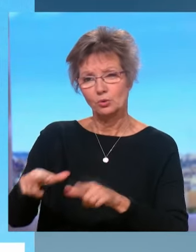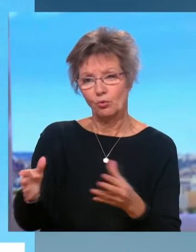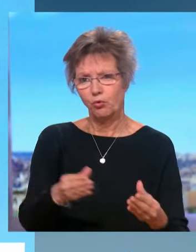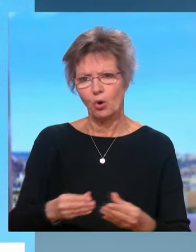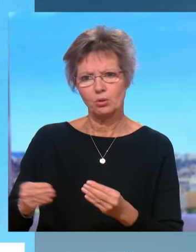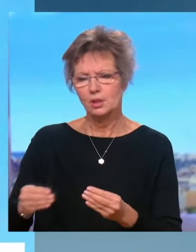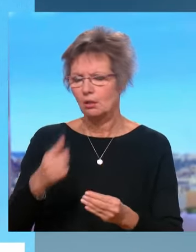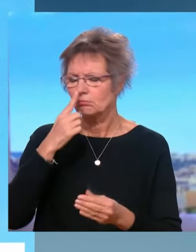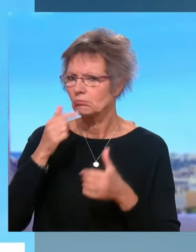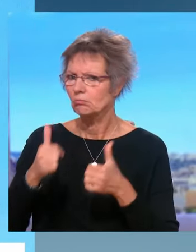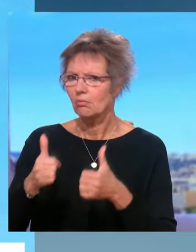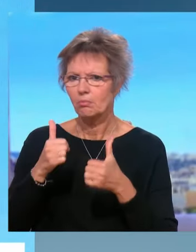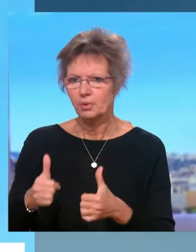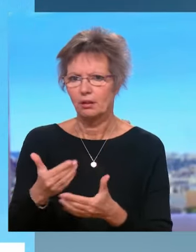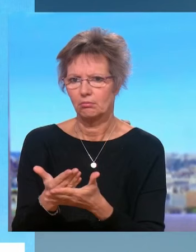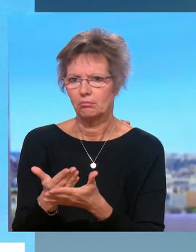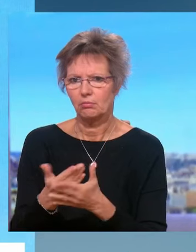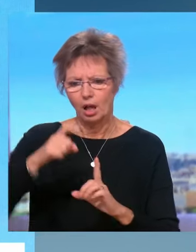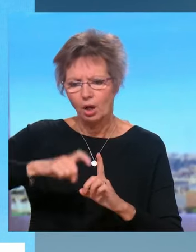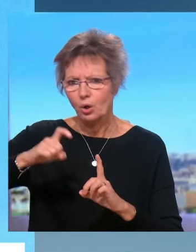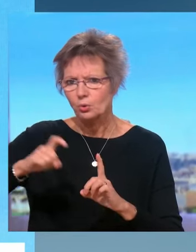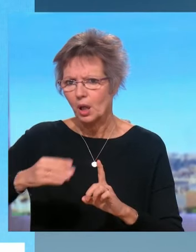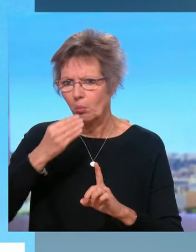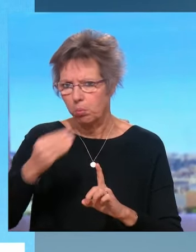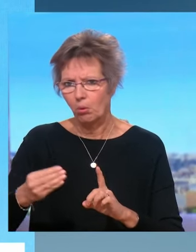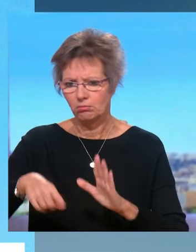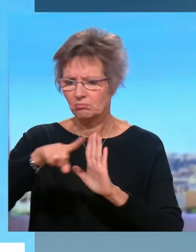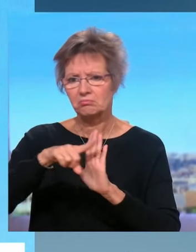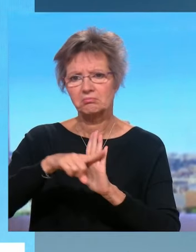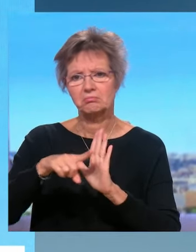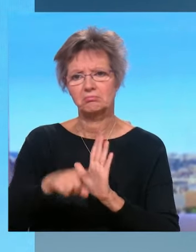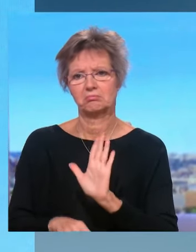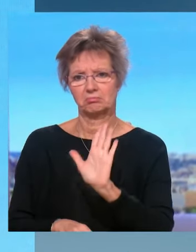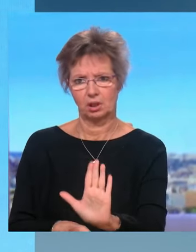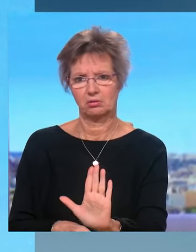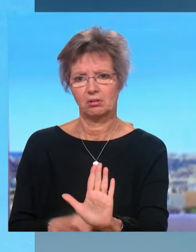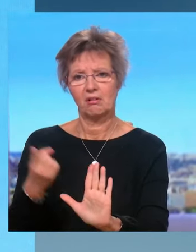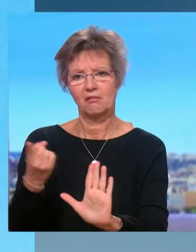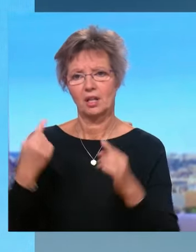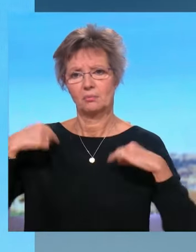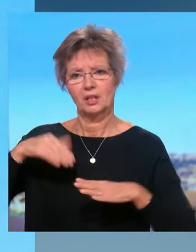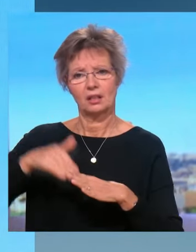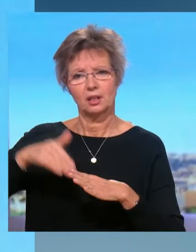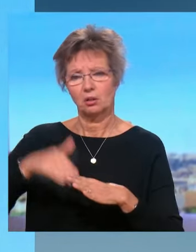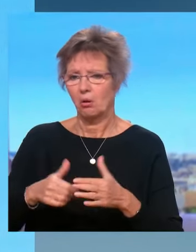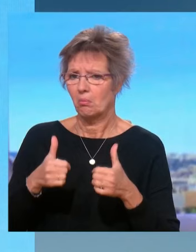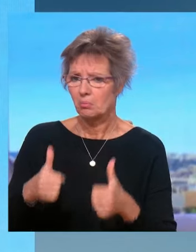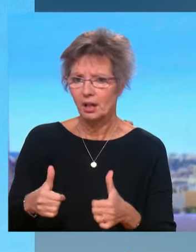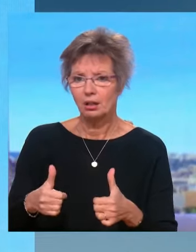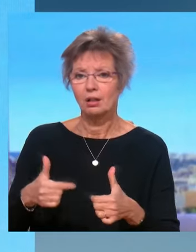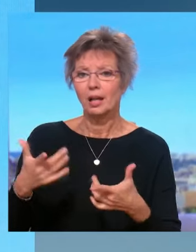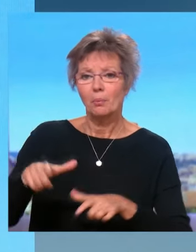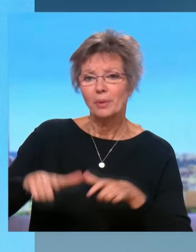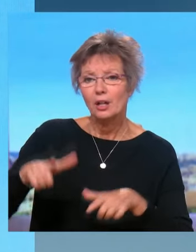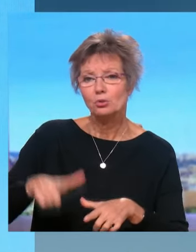On nous parle souvent d'enquête d'opinion. Dans toutes les mesures qui sont présentées par le ministre de l'Intérieur, elles sont populaires, y compris la régularisation